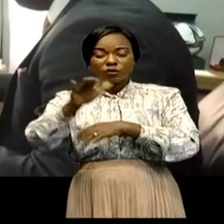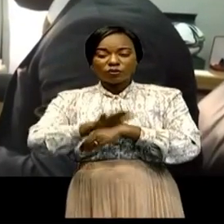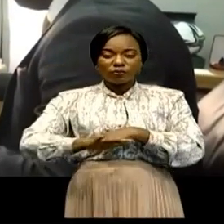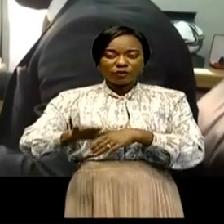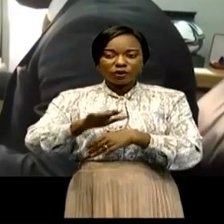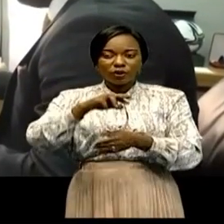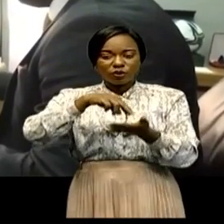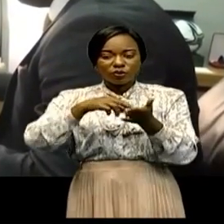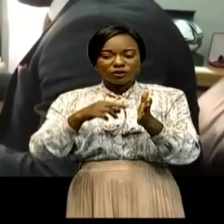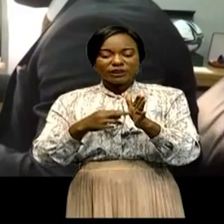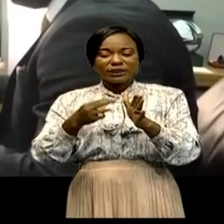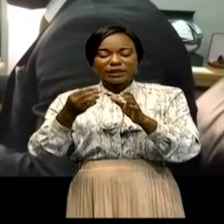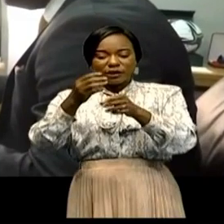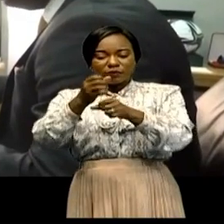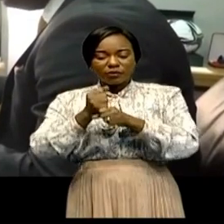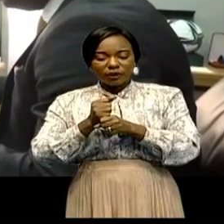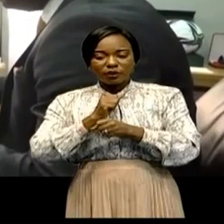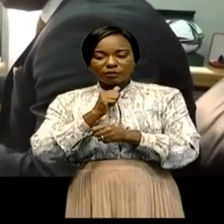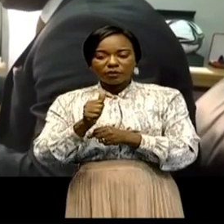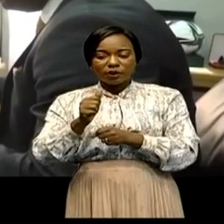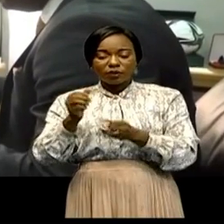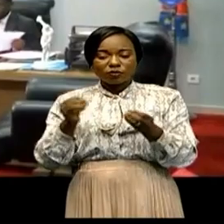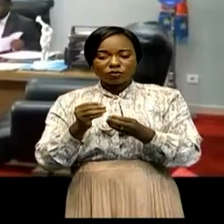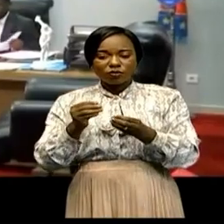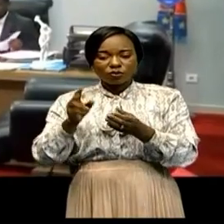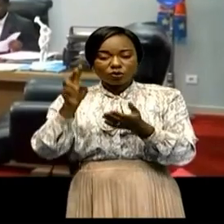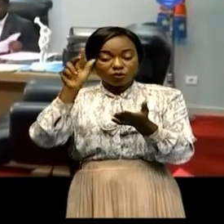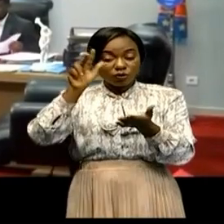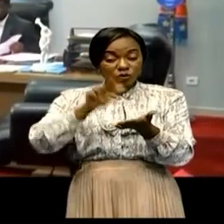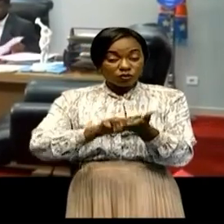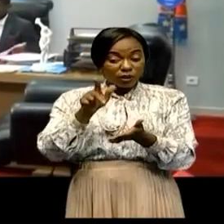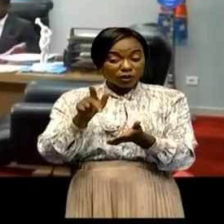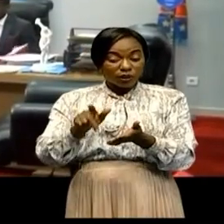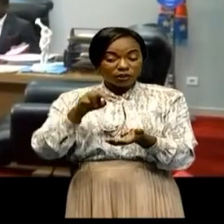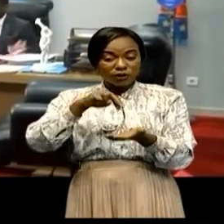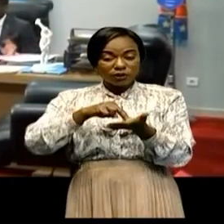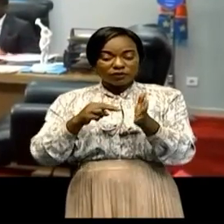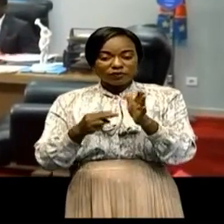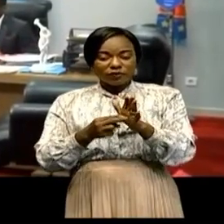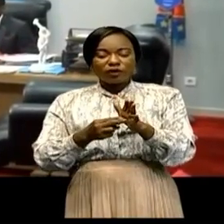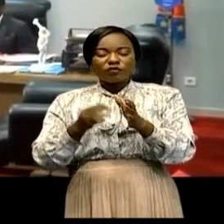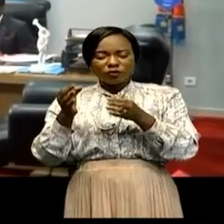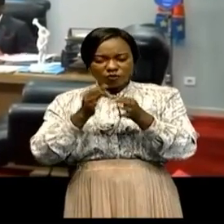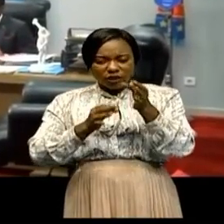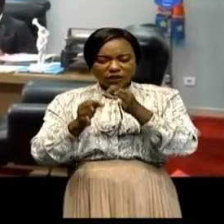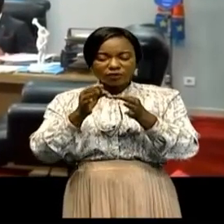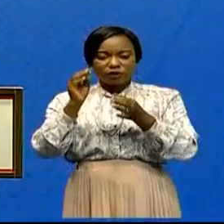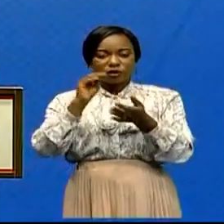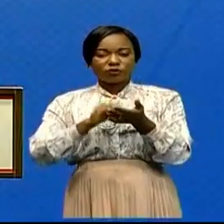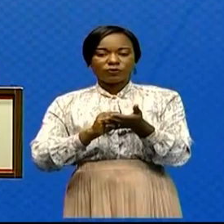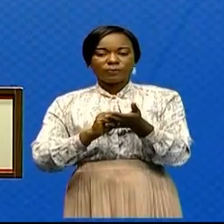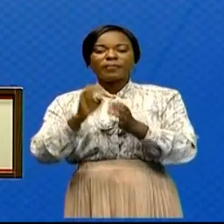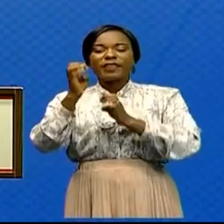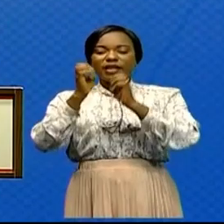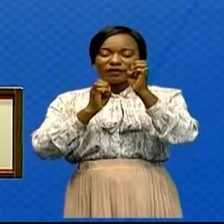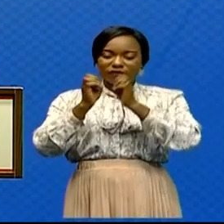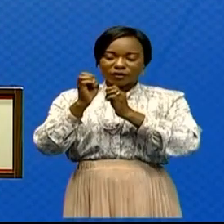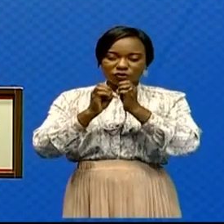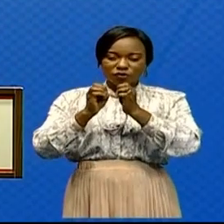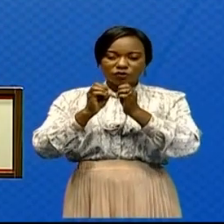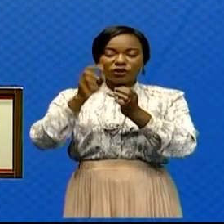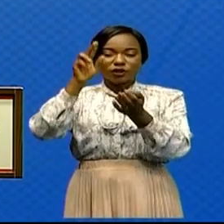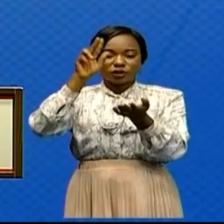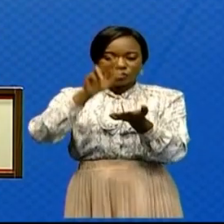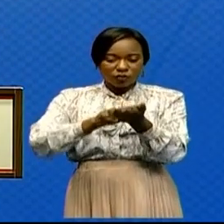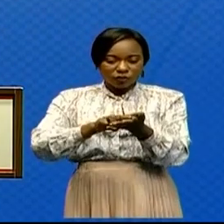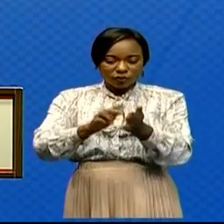pas pouvoir se les procurer à cause d'une éventuelle rupture de stock. Il a précisé que l'évaluation du contrat devra se